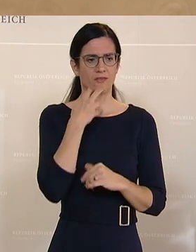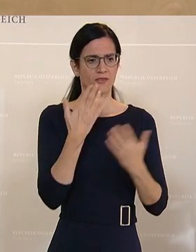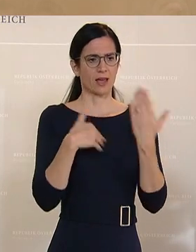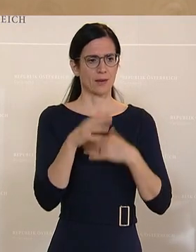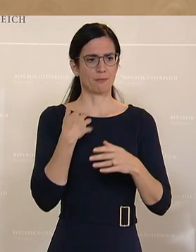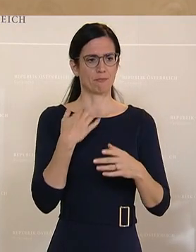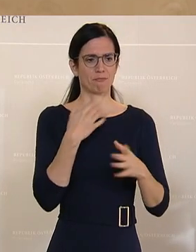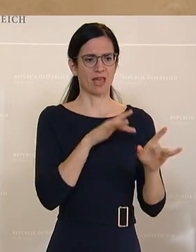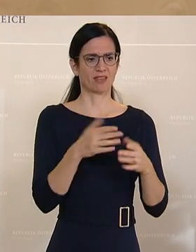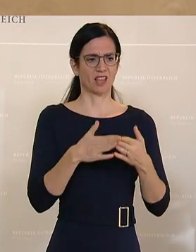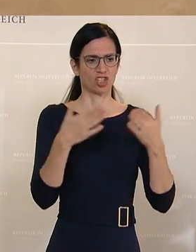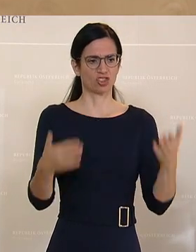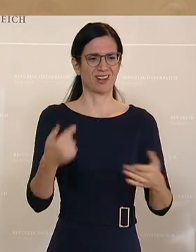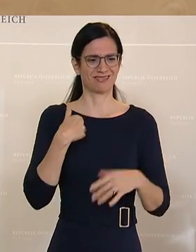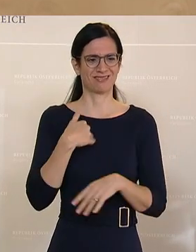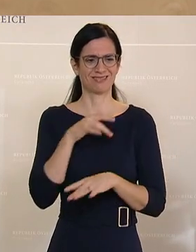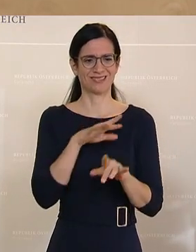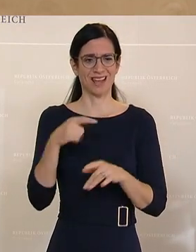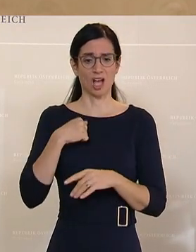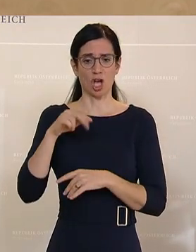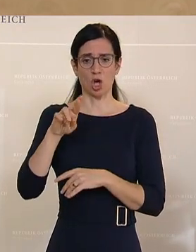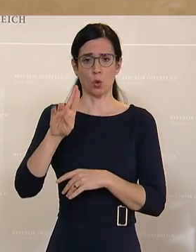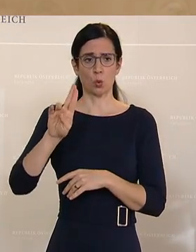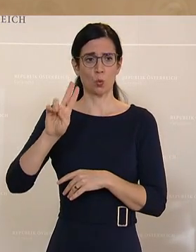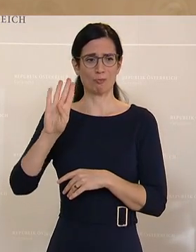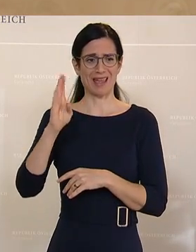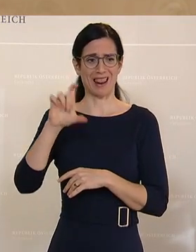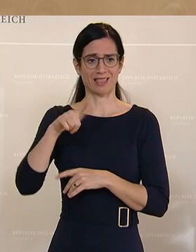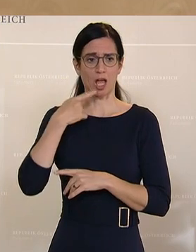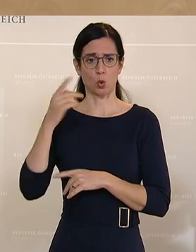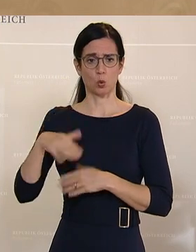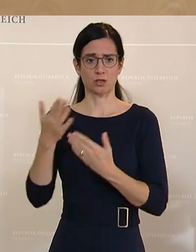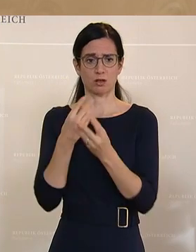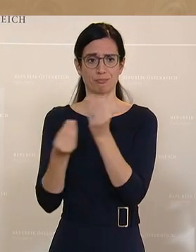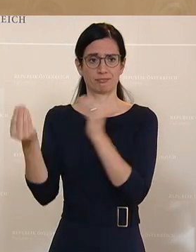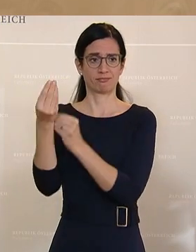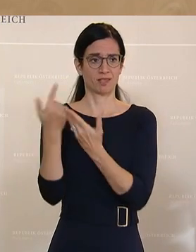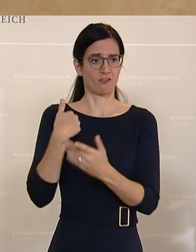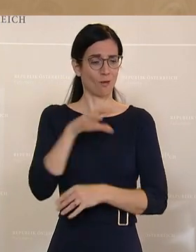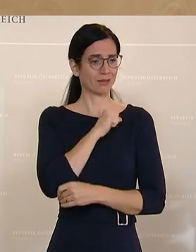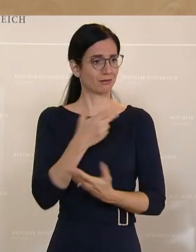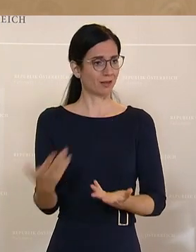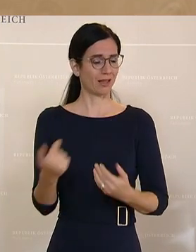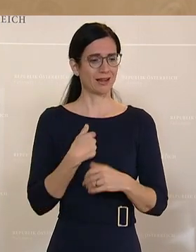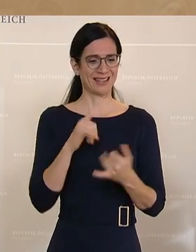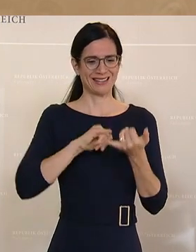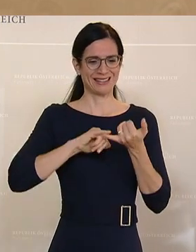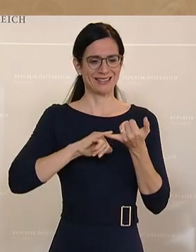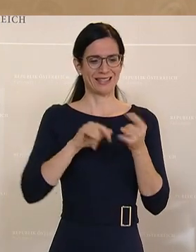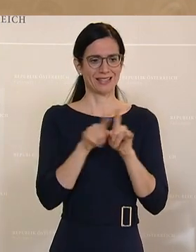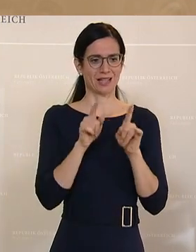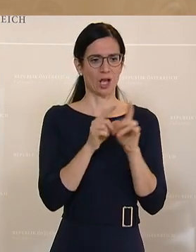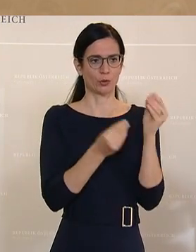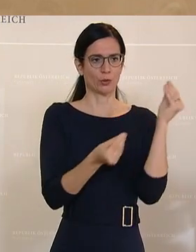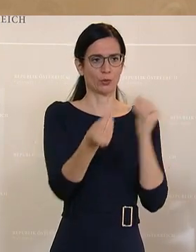Der Rubel hat im Vergleich zum Euro 32 Prozent zugenommen. Das sind Fakten, die können Sie nicht hinwegreden. Und noch etwas. Die Zinsen sind angehoben